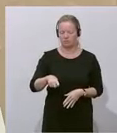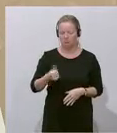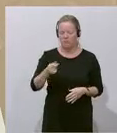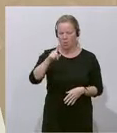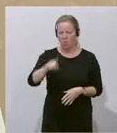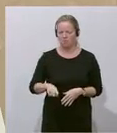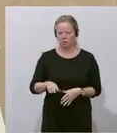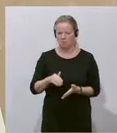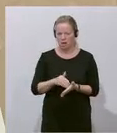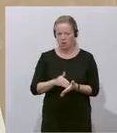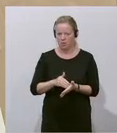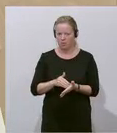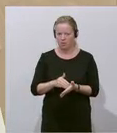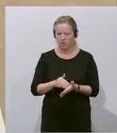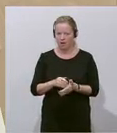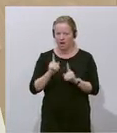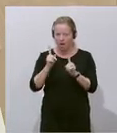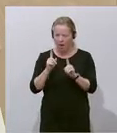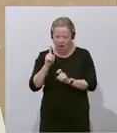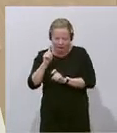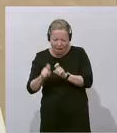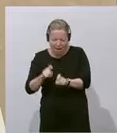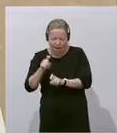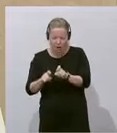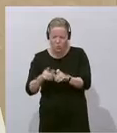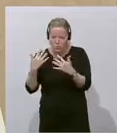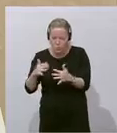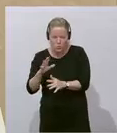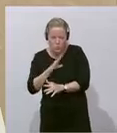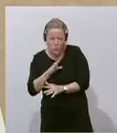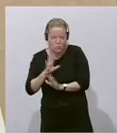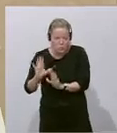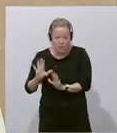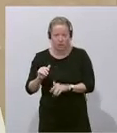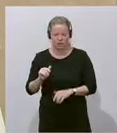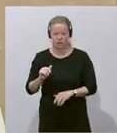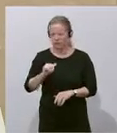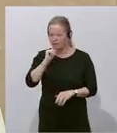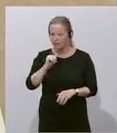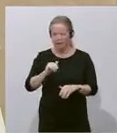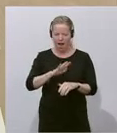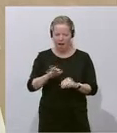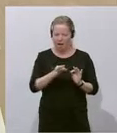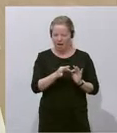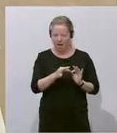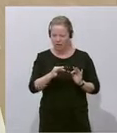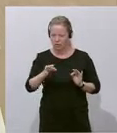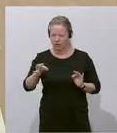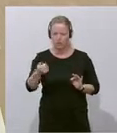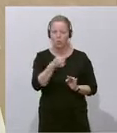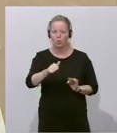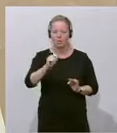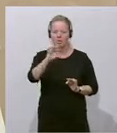dass der brandgefährliche Hacker nicht die ganzen Leitungen, 100 Prozent der Leitungen